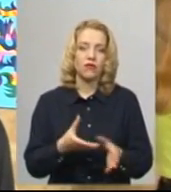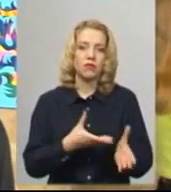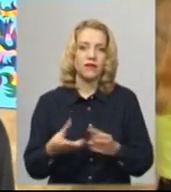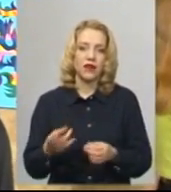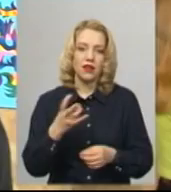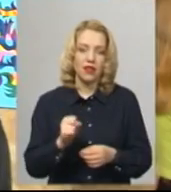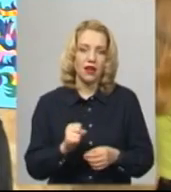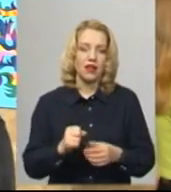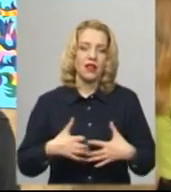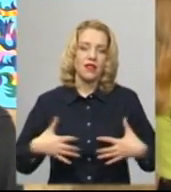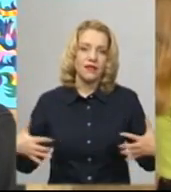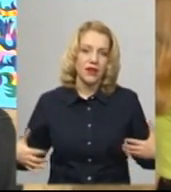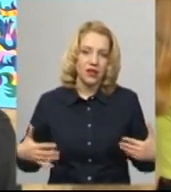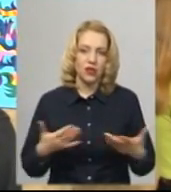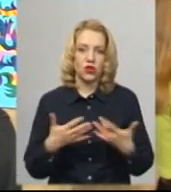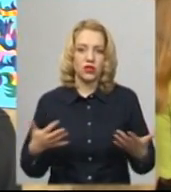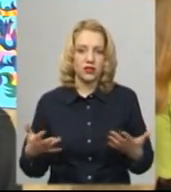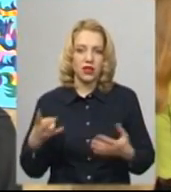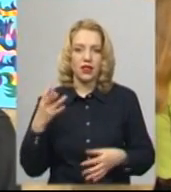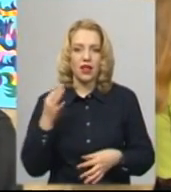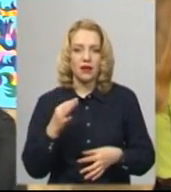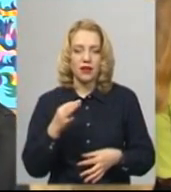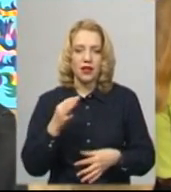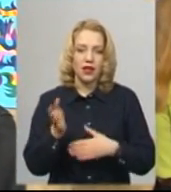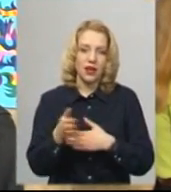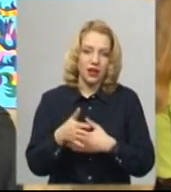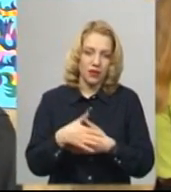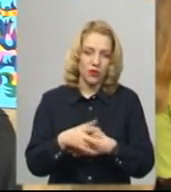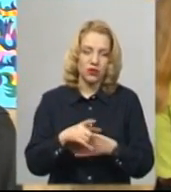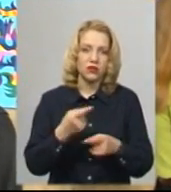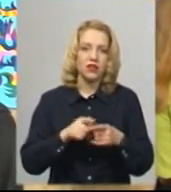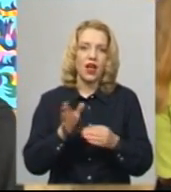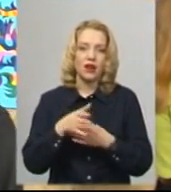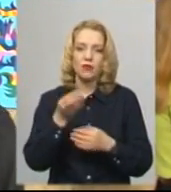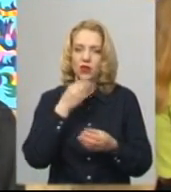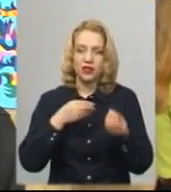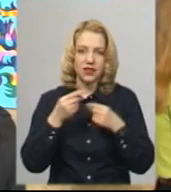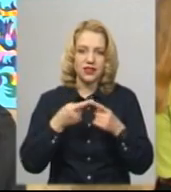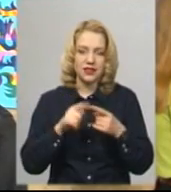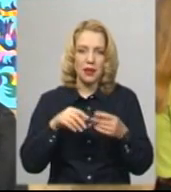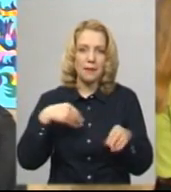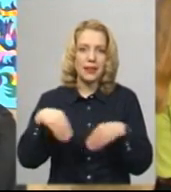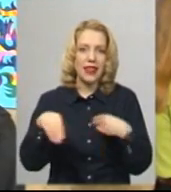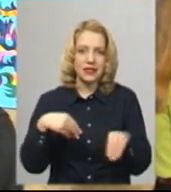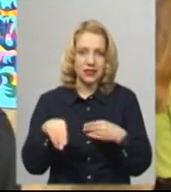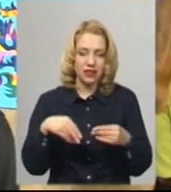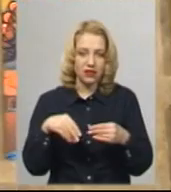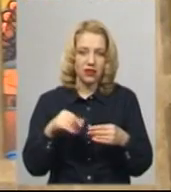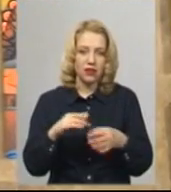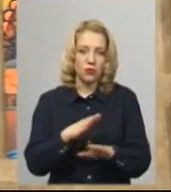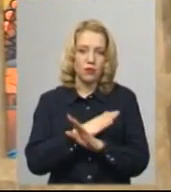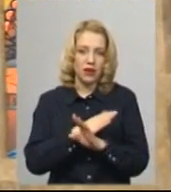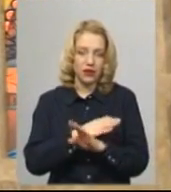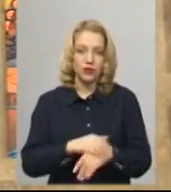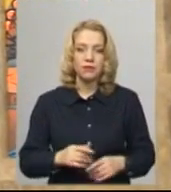тваринок різних, на рибок. Вони їдять цей пластик і помирають.